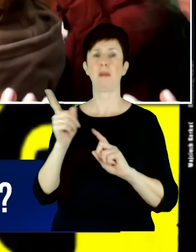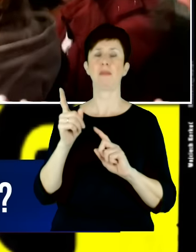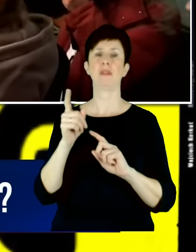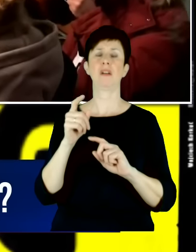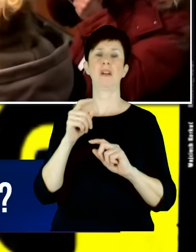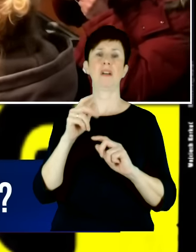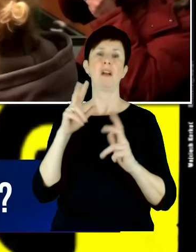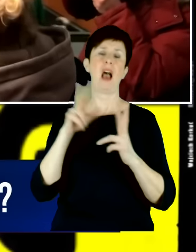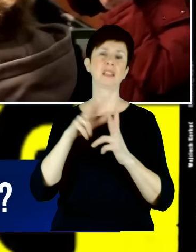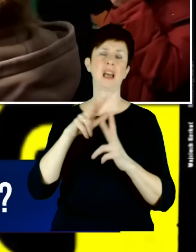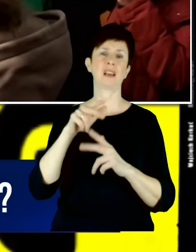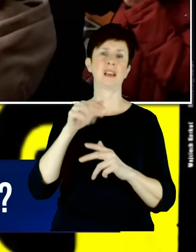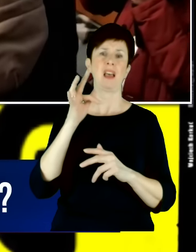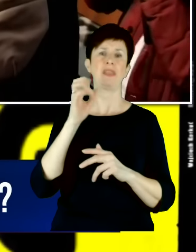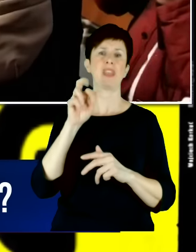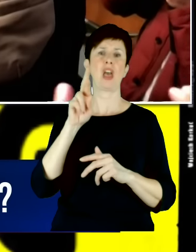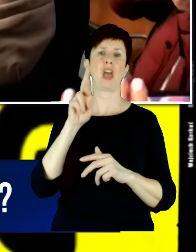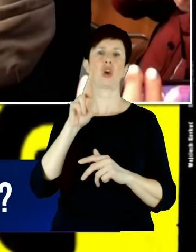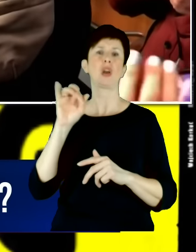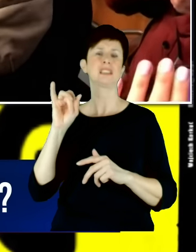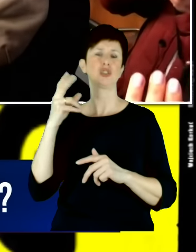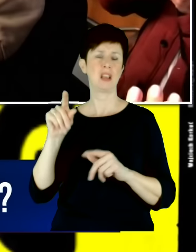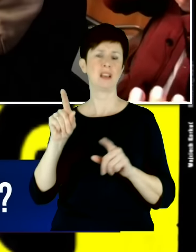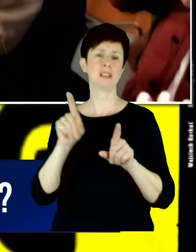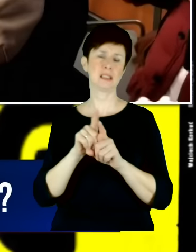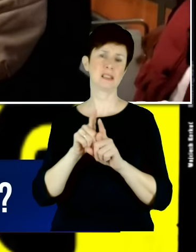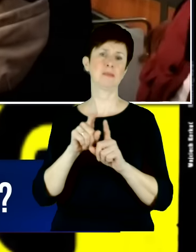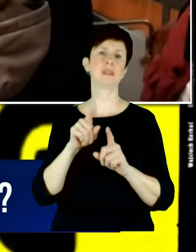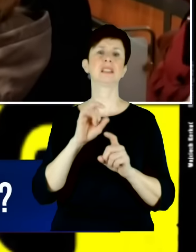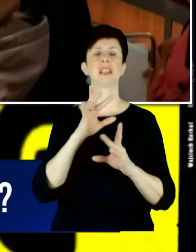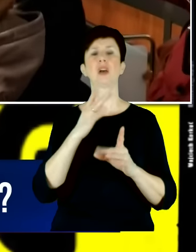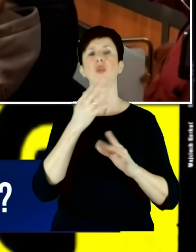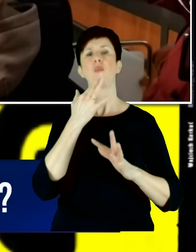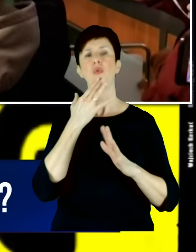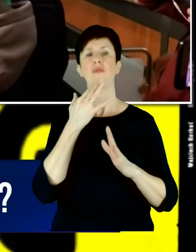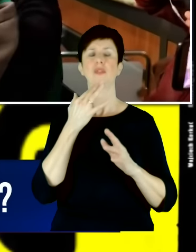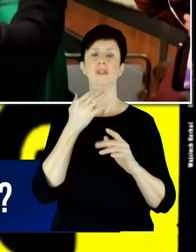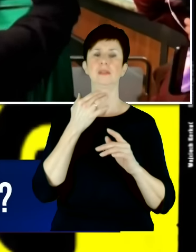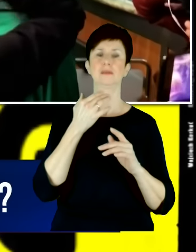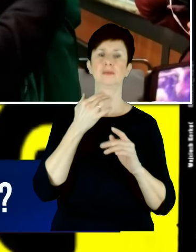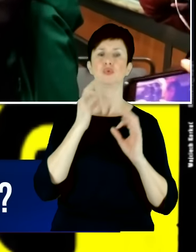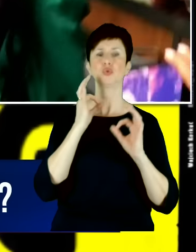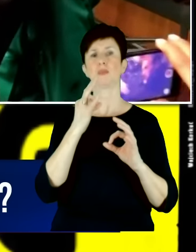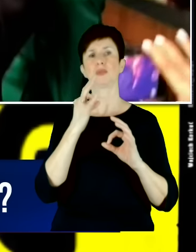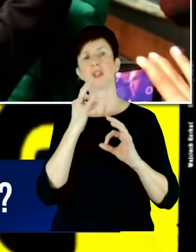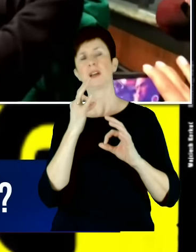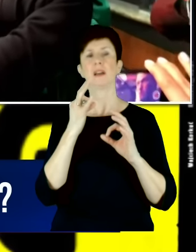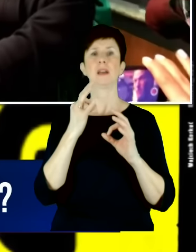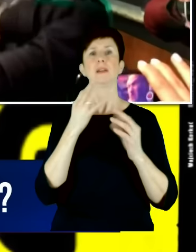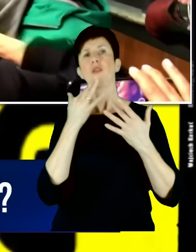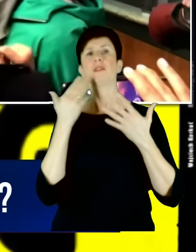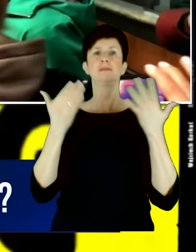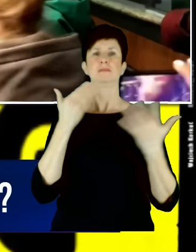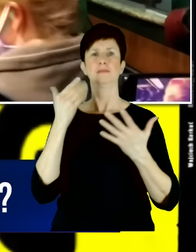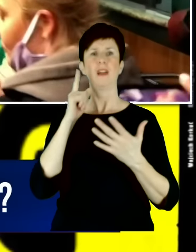to jest taka łatwość Zachodu do tego, żeby pewne gesty, często dobrze wyglądające, ale puste w tej chwili